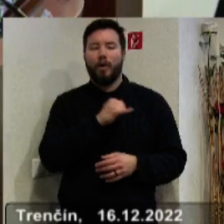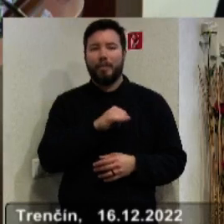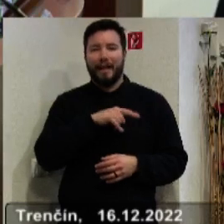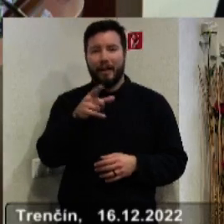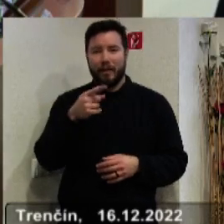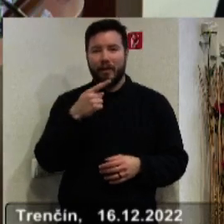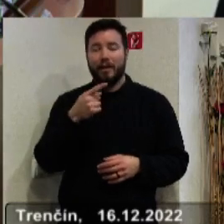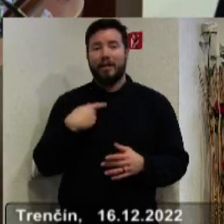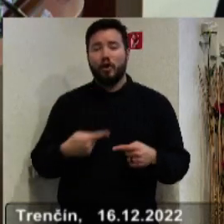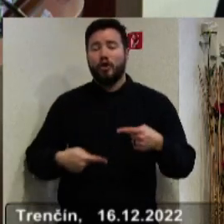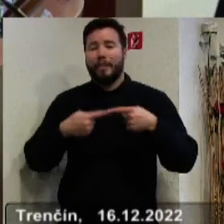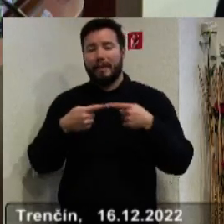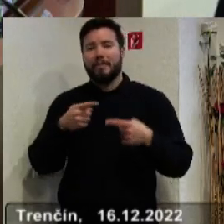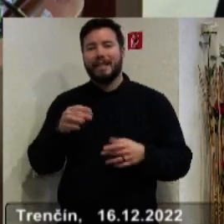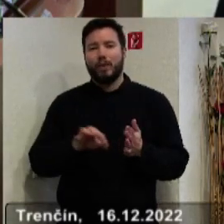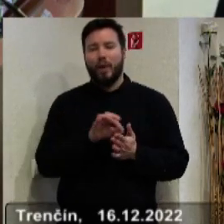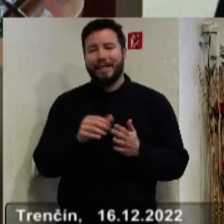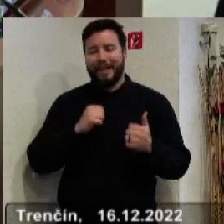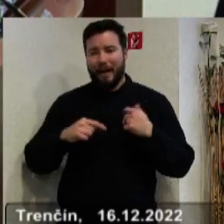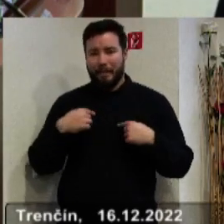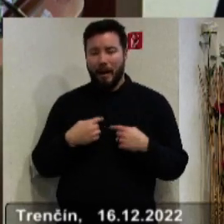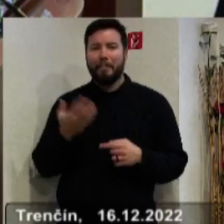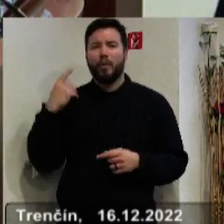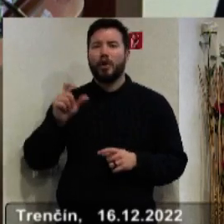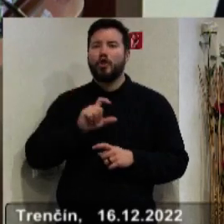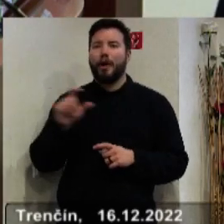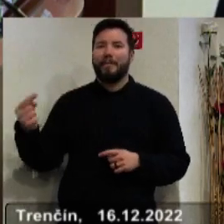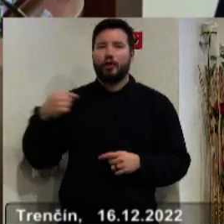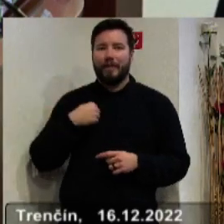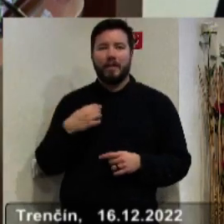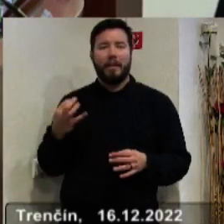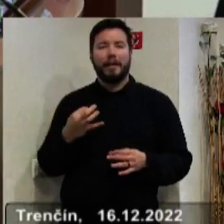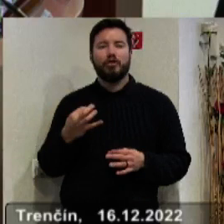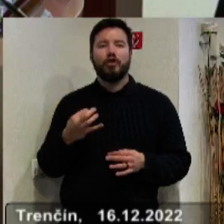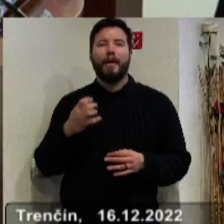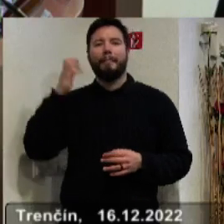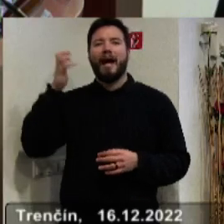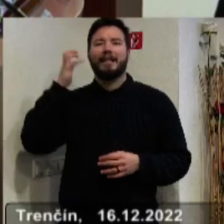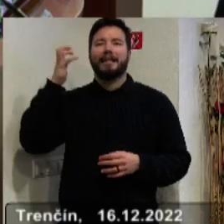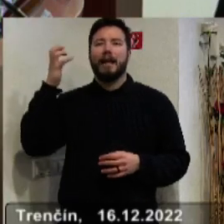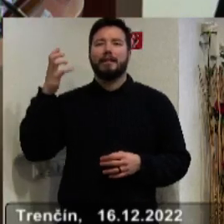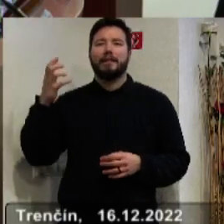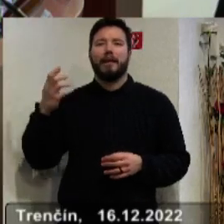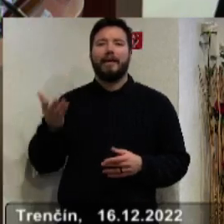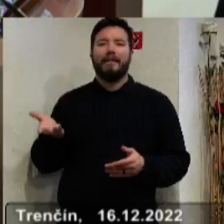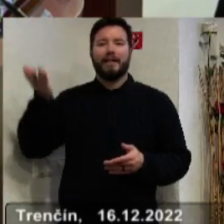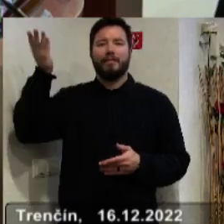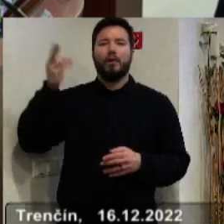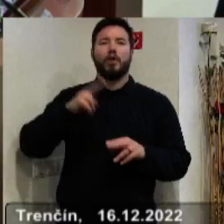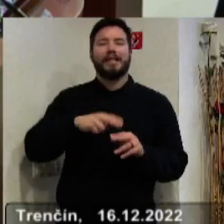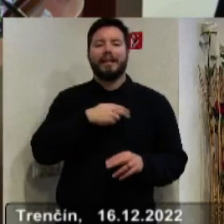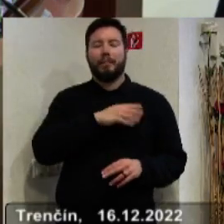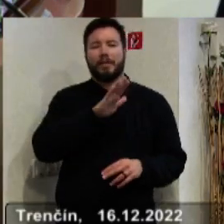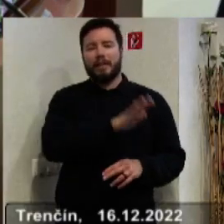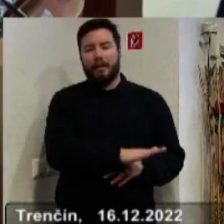a to preto tá situácia ma trápi. A keď som tu bol v minulosti obviňovaný z toho, že prečo vyzvihujem partizánske, a prečo nemám v ostatných